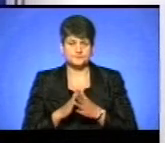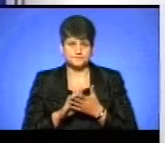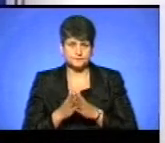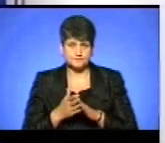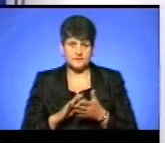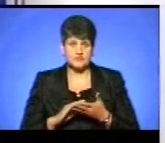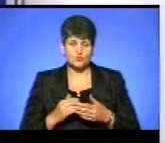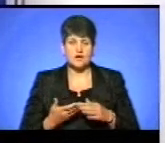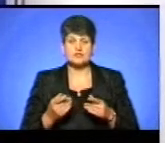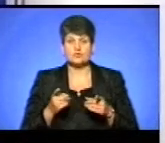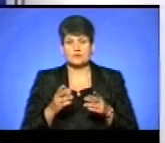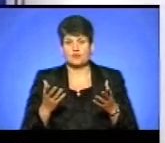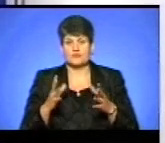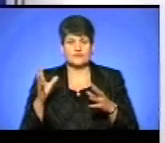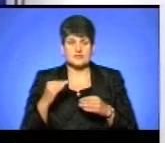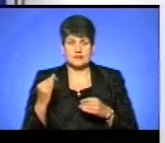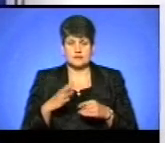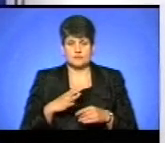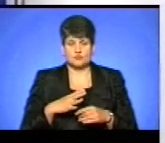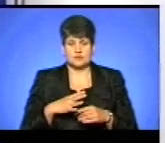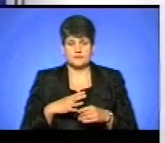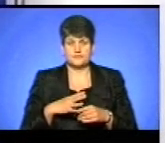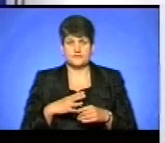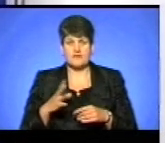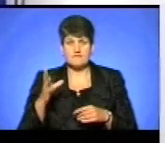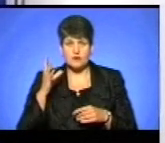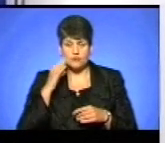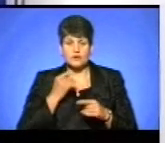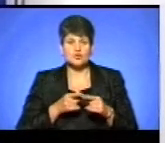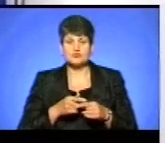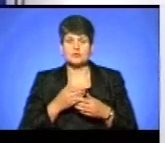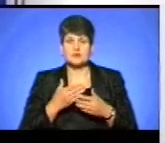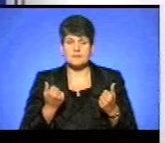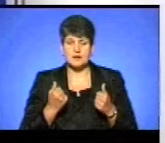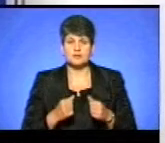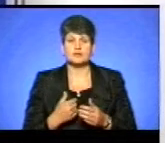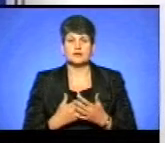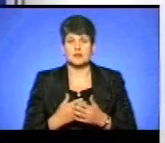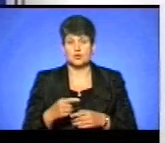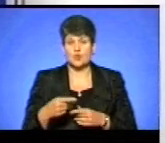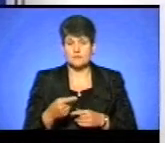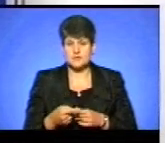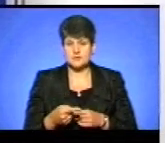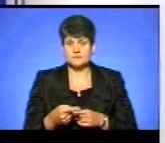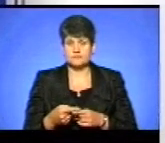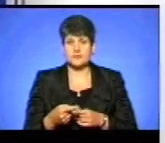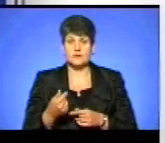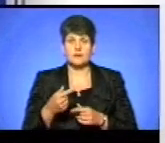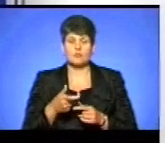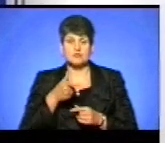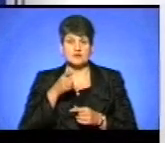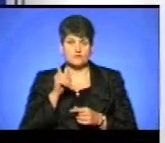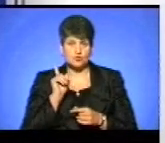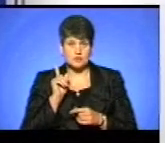якимось чином всі інтереси були враховані, і забудова вона не відбувалася. Проте цього немає. Натомість, буквально позавчора,